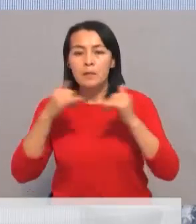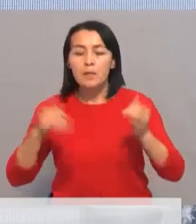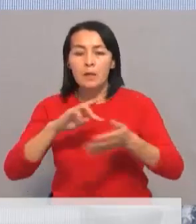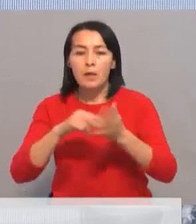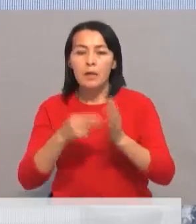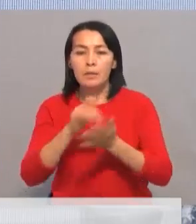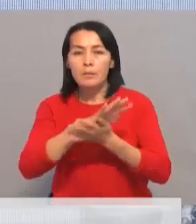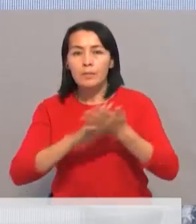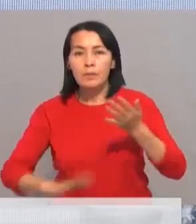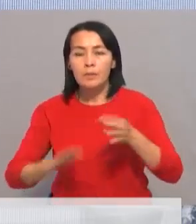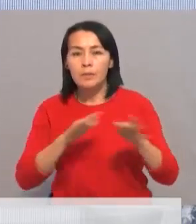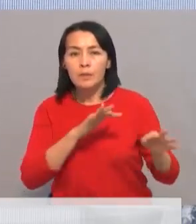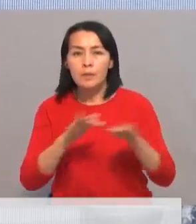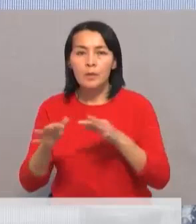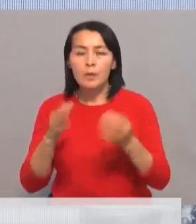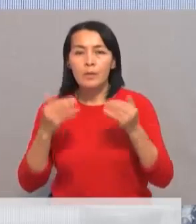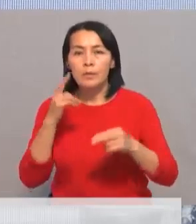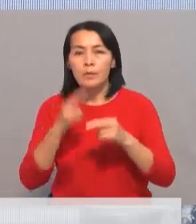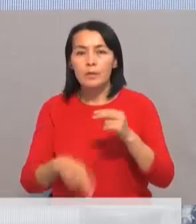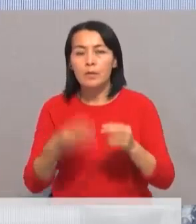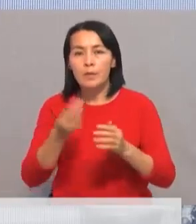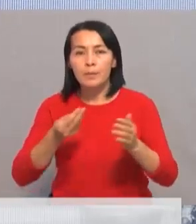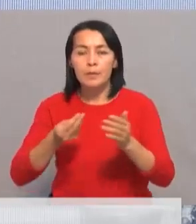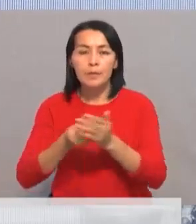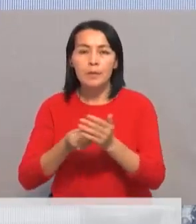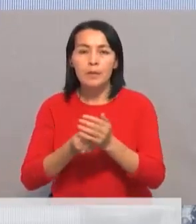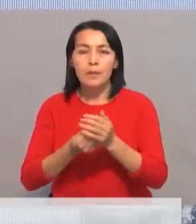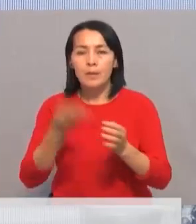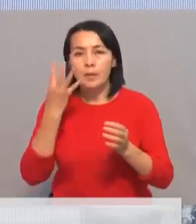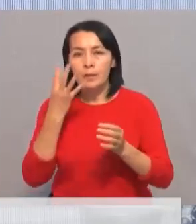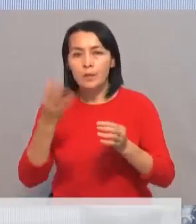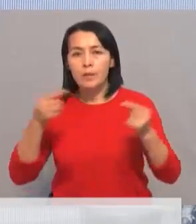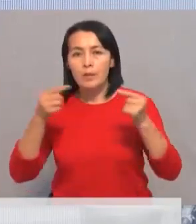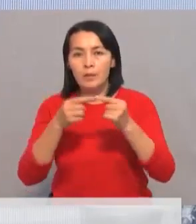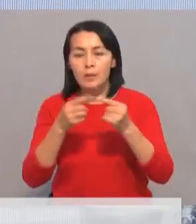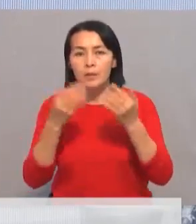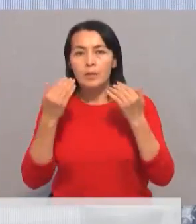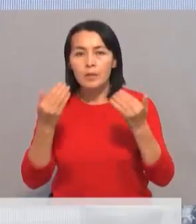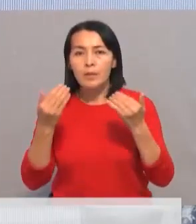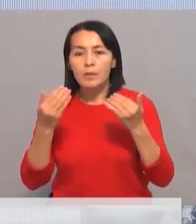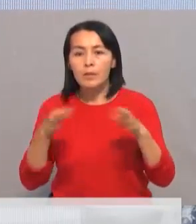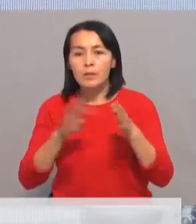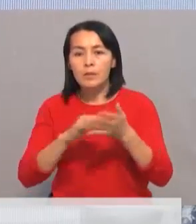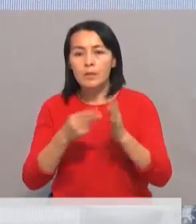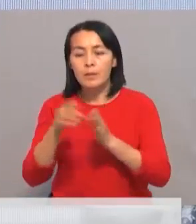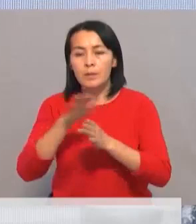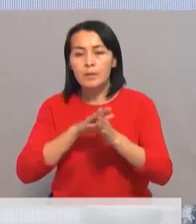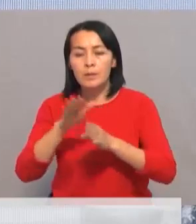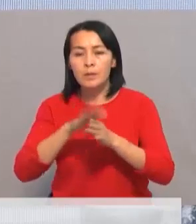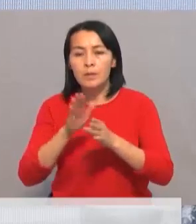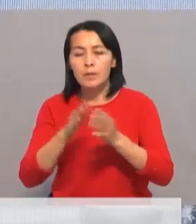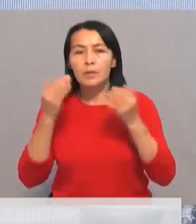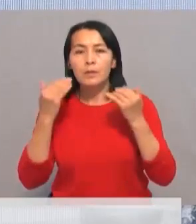проекта и продолжения деятельности после завершения финансирования. Четвертое – четкость и рациональность плана исполнения проекта,